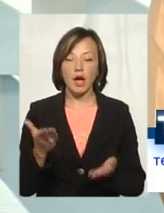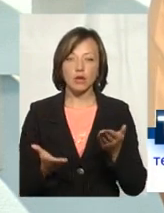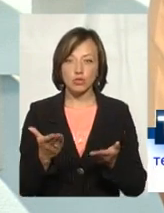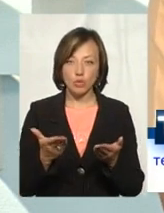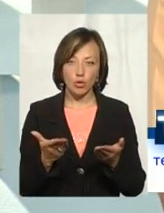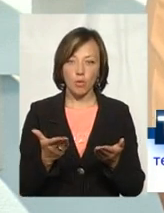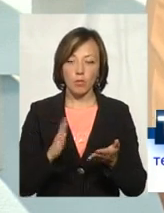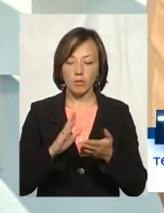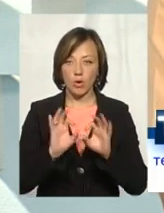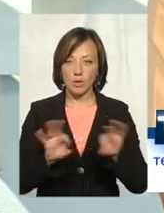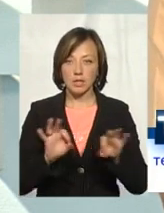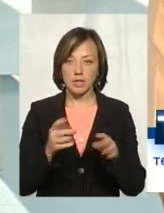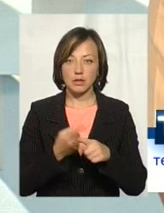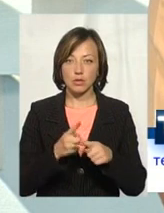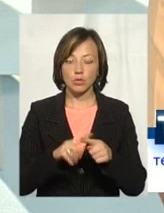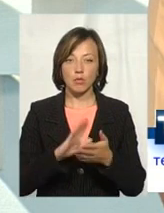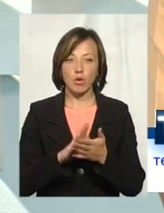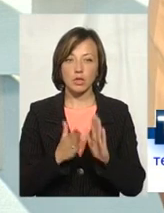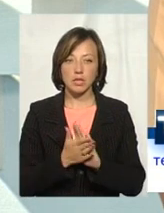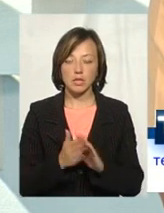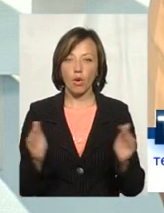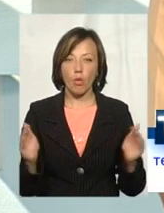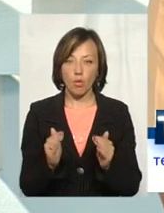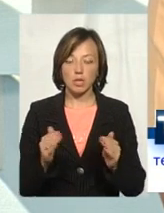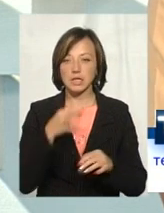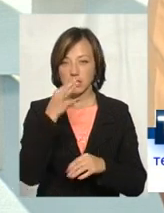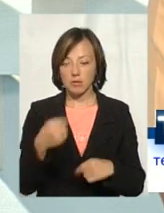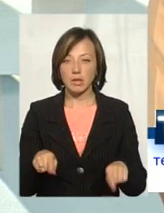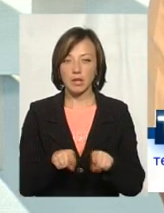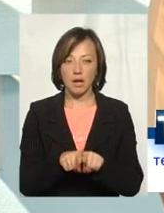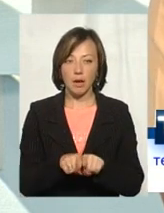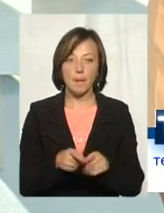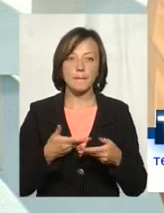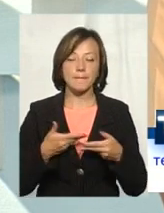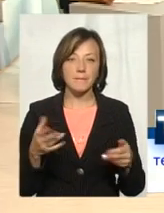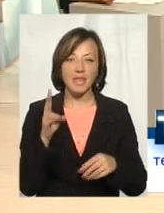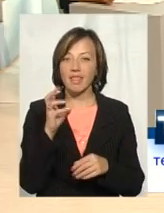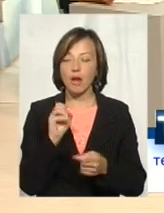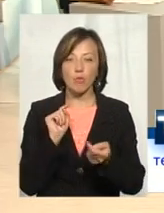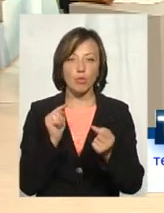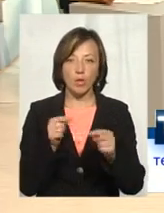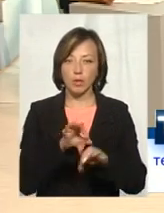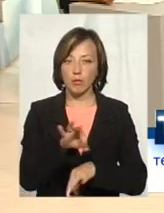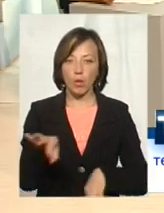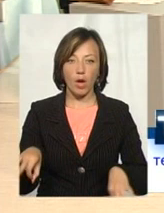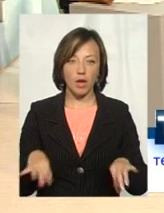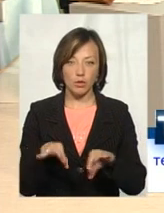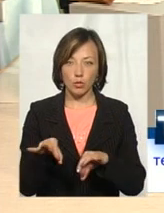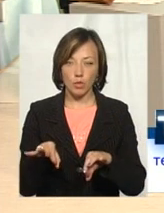обрисувати цю позицію так коротко, я сказав би так, ми не проти проєкту